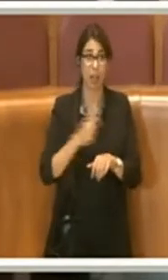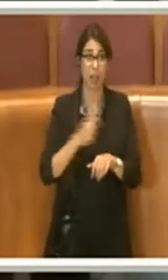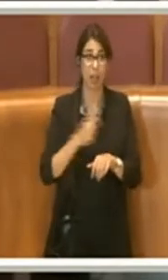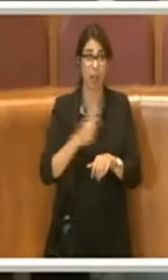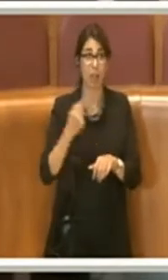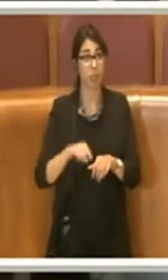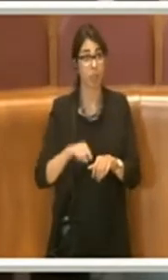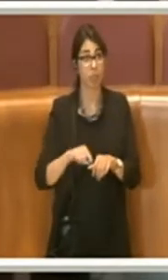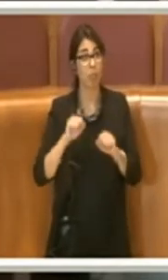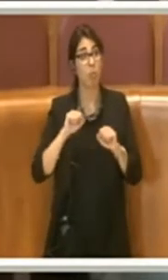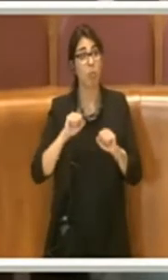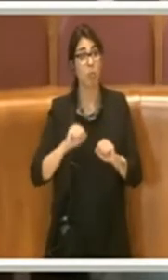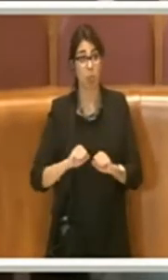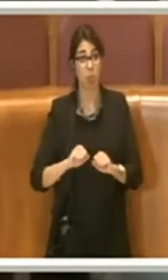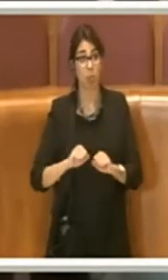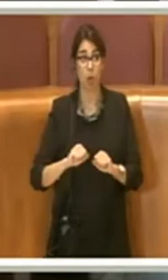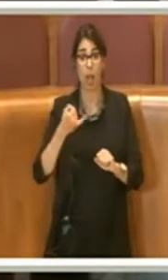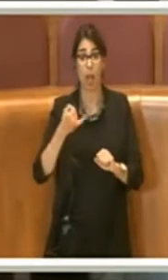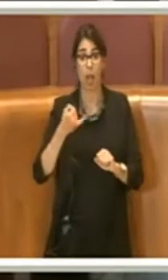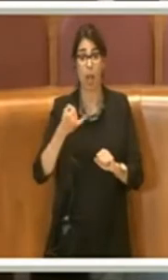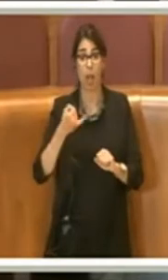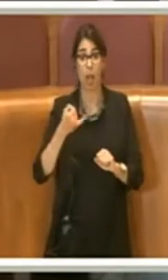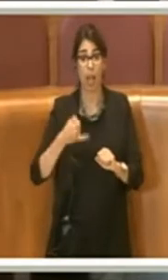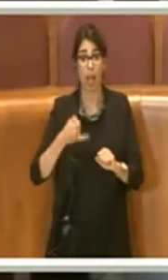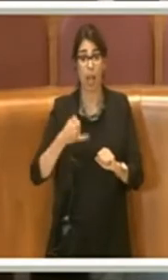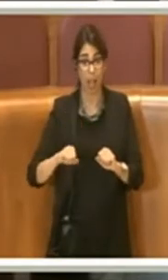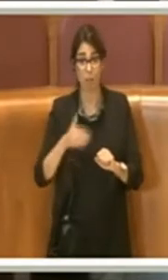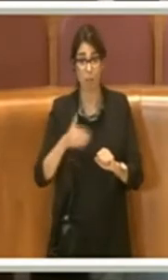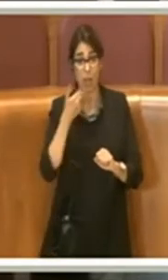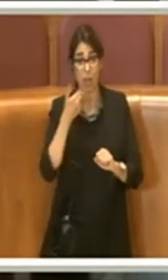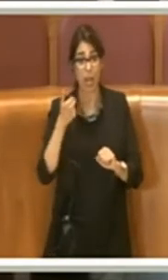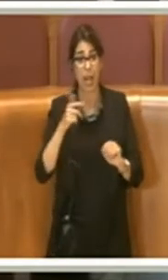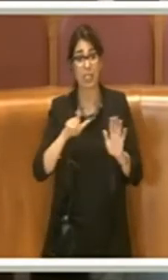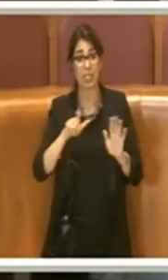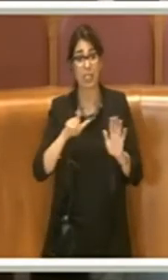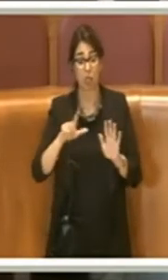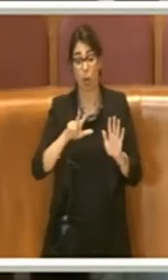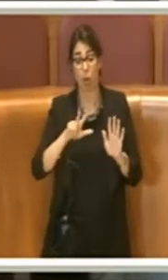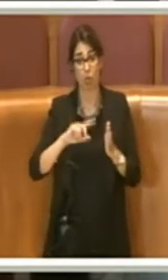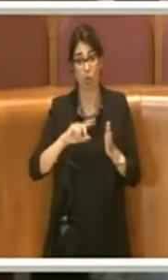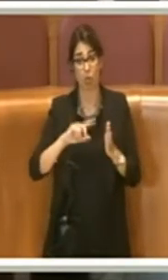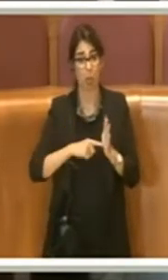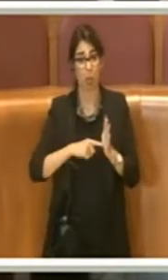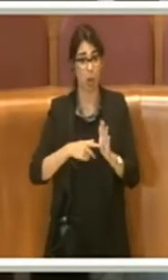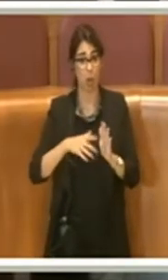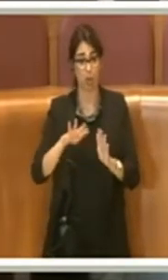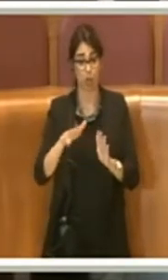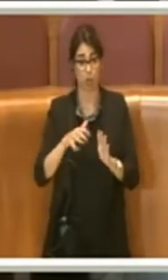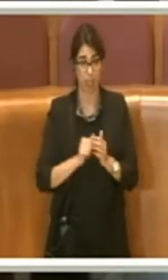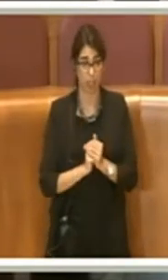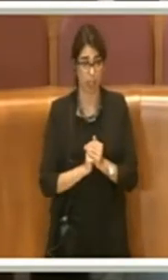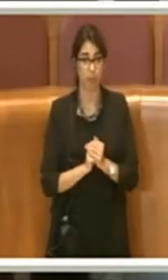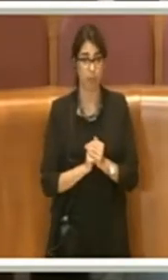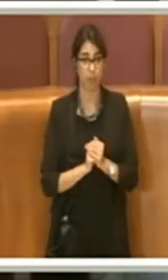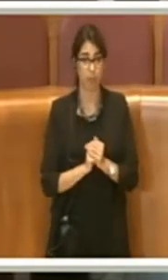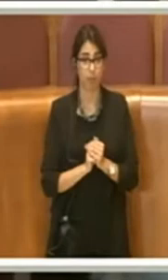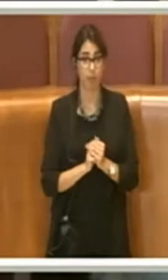alla fine essere di 7-800 milioni che per un'amministrazione